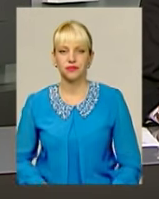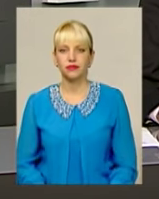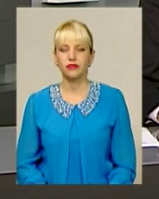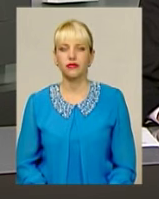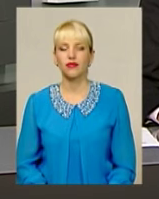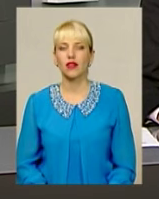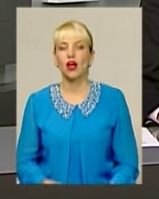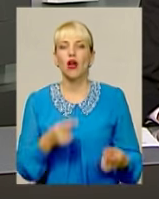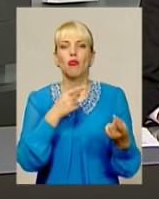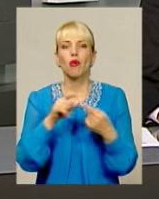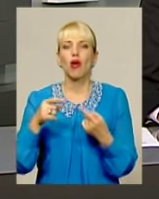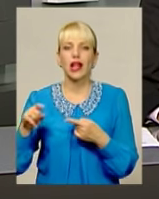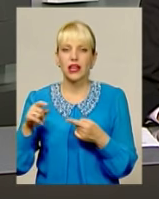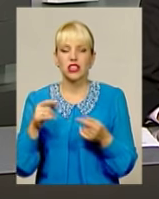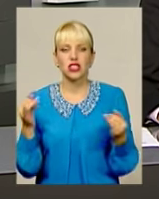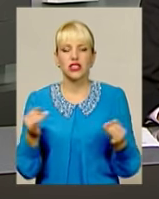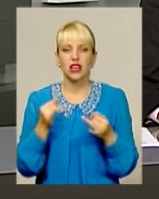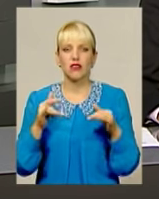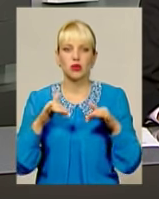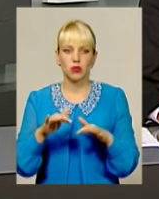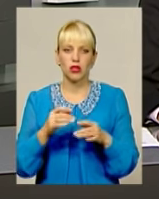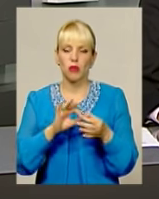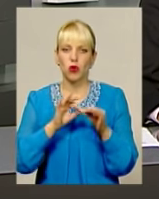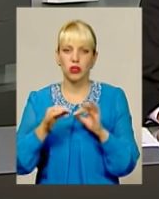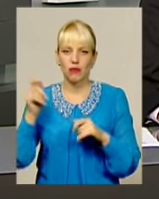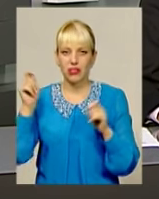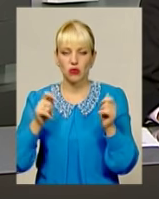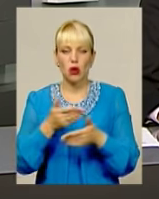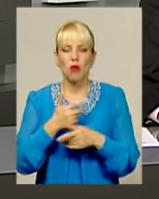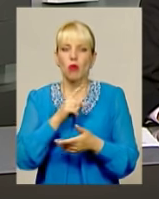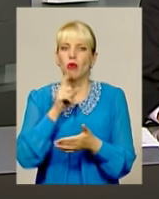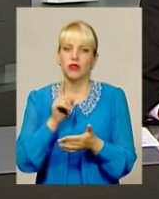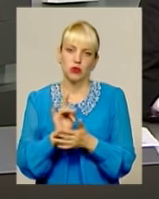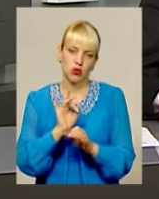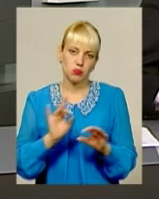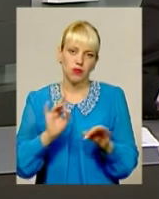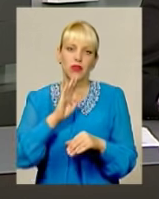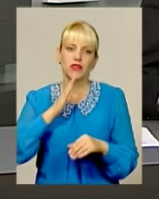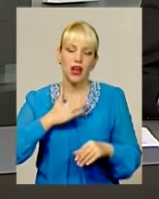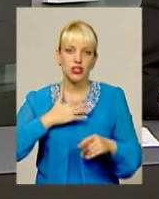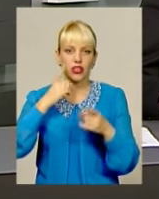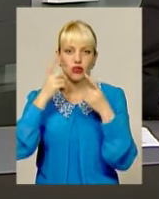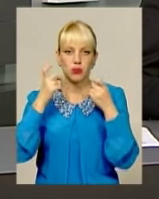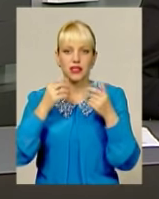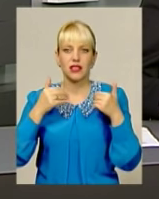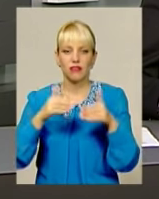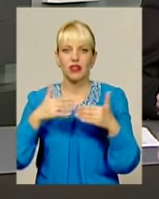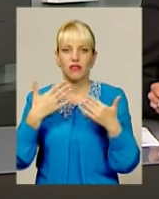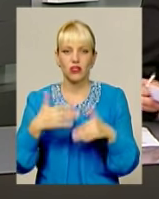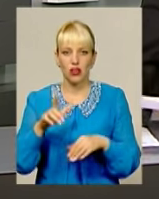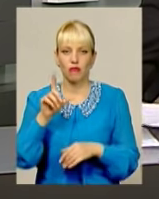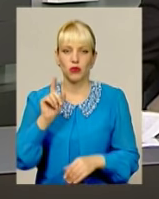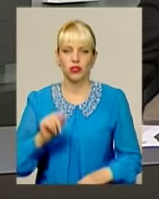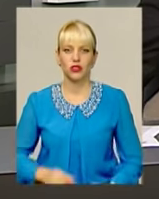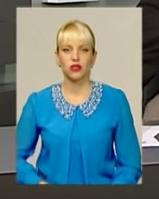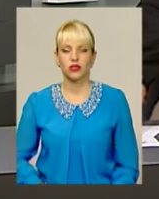Про інші найцікавіші події і подробиці фестивалю ми обов'язково розповівмо у наших інформаційних випусках уже в